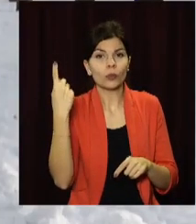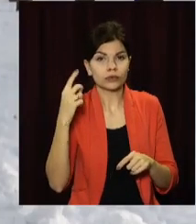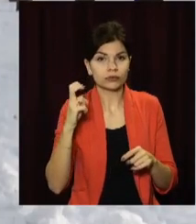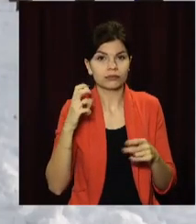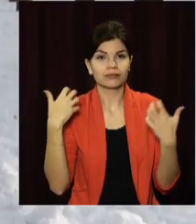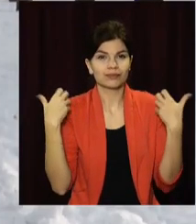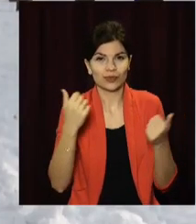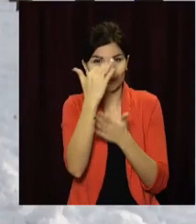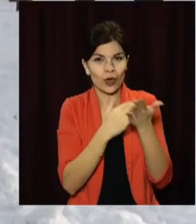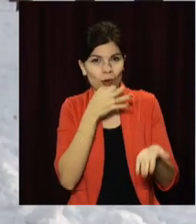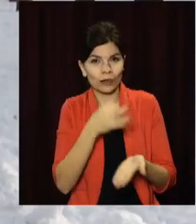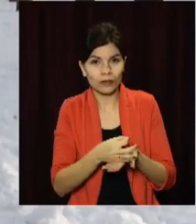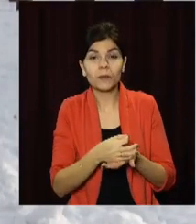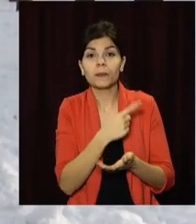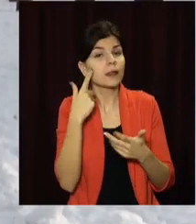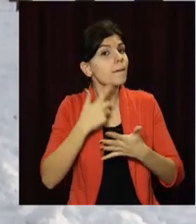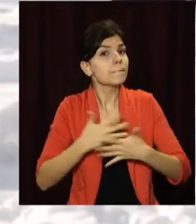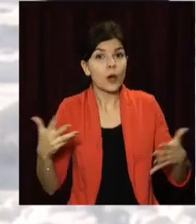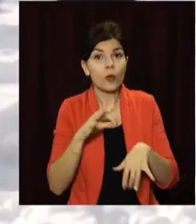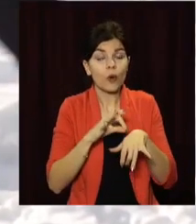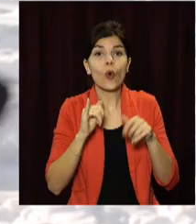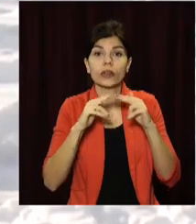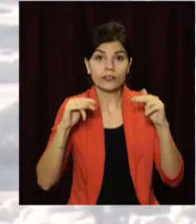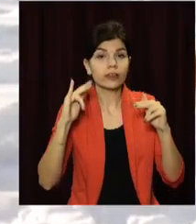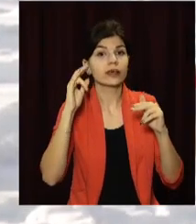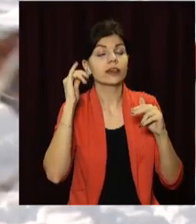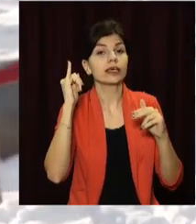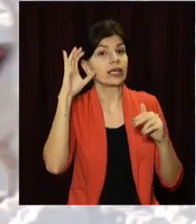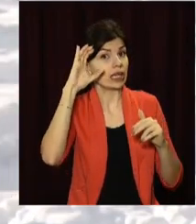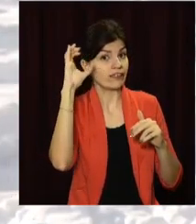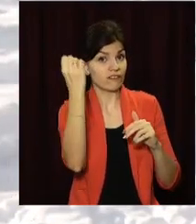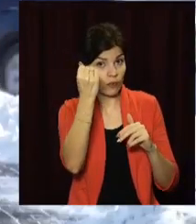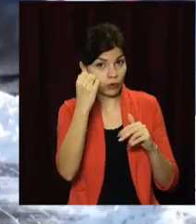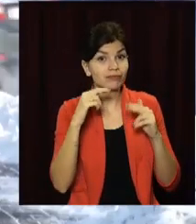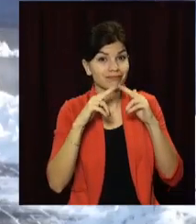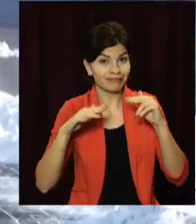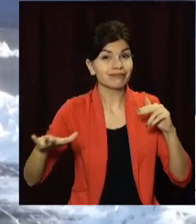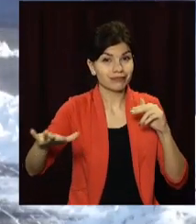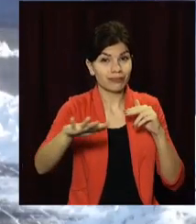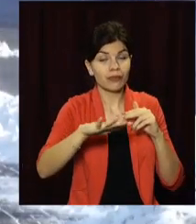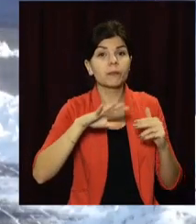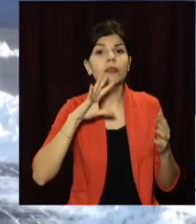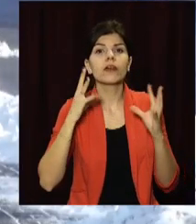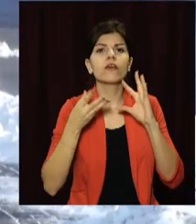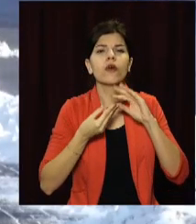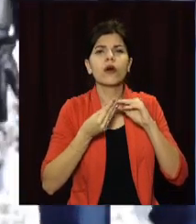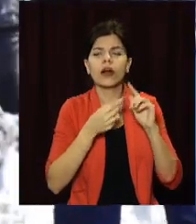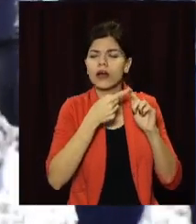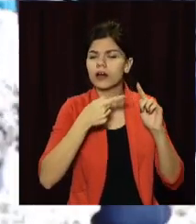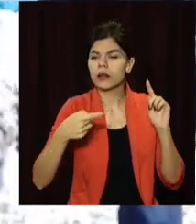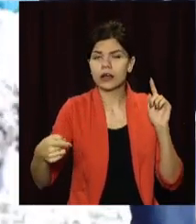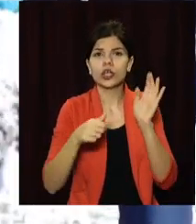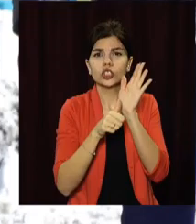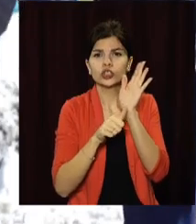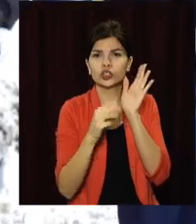департаменті охорони здоров'я. Найбільше хворих у Дніпрі та Кривому Розі. Загалом з початку пандемії в регіоні зареєстрували